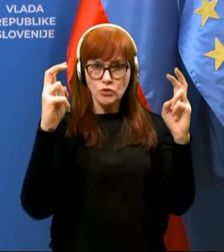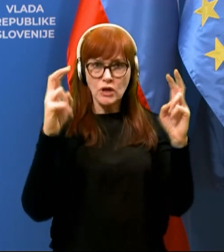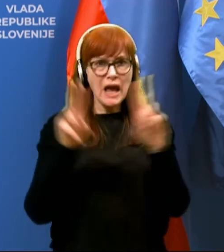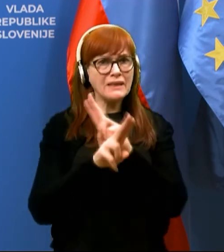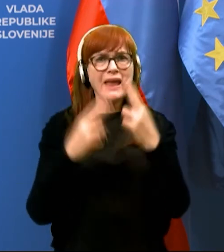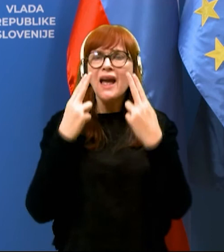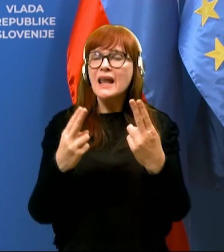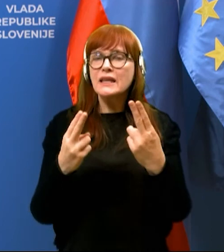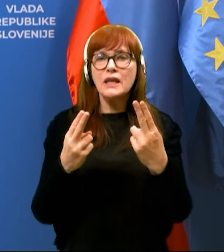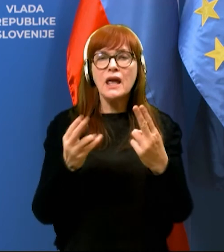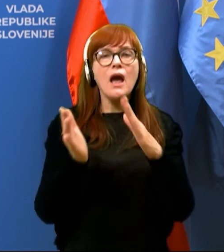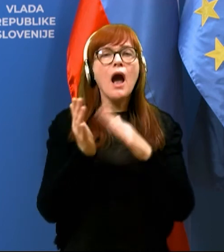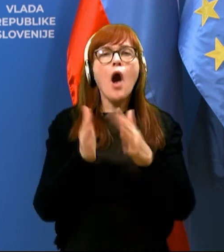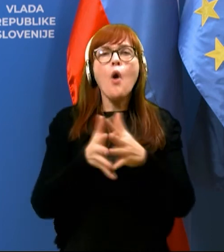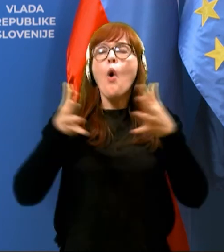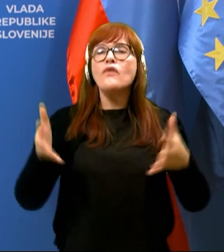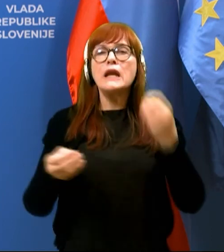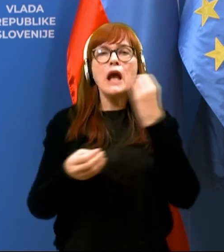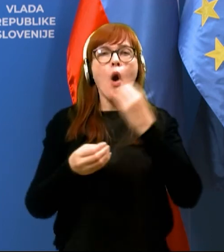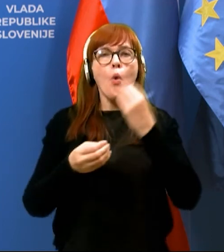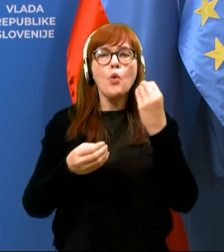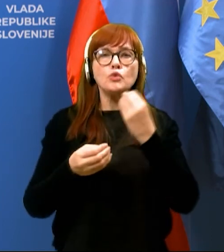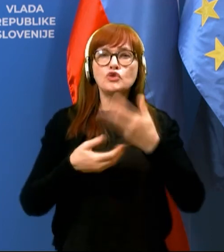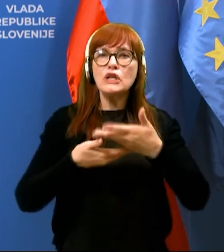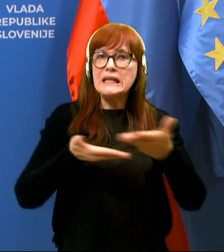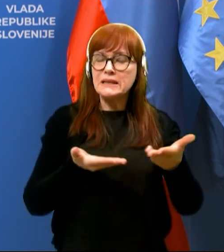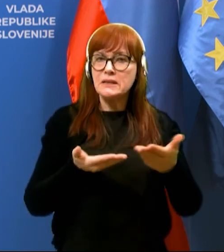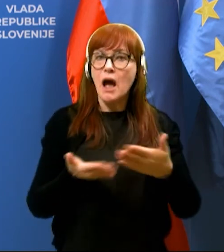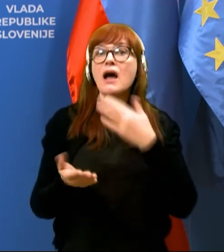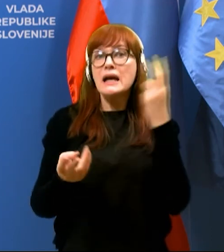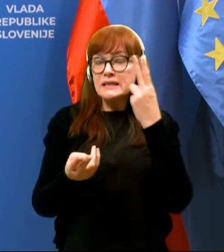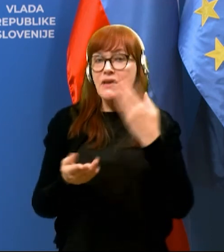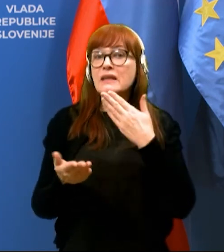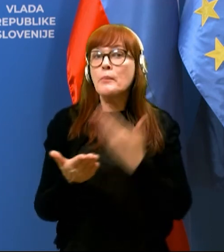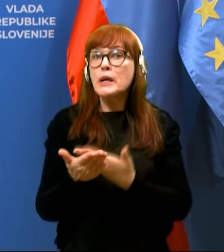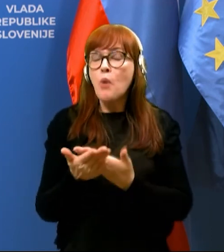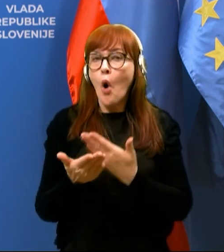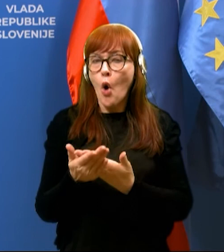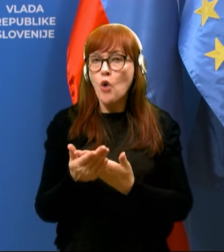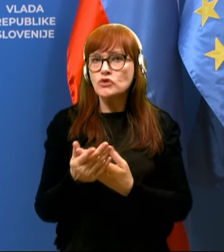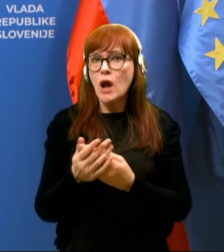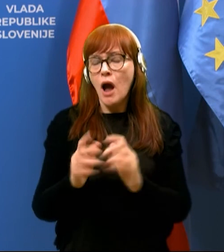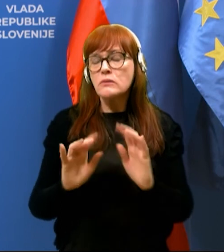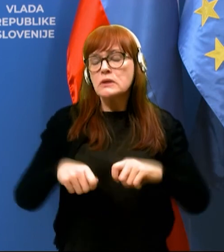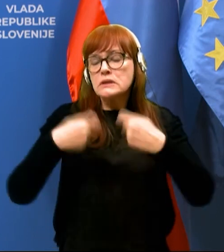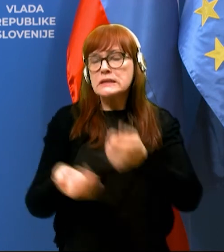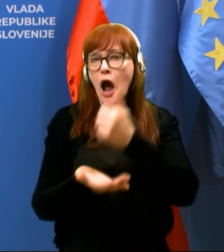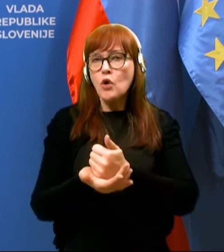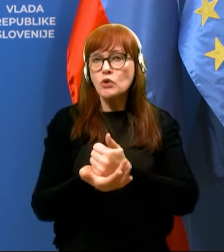kako velika je očilnica, seveda priporoča se, da se proba zagotoviti čim večja